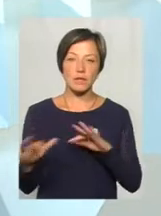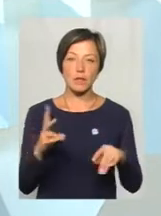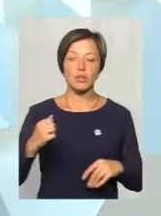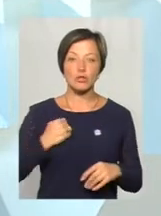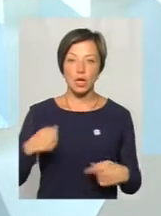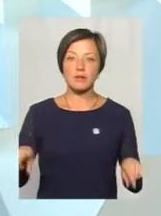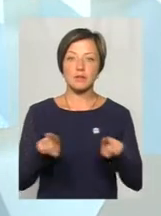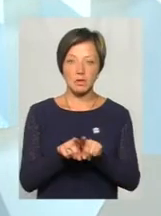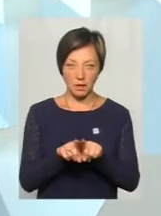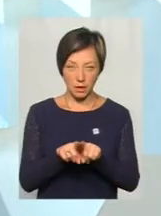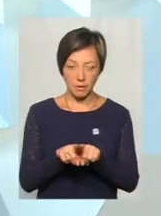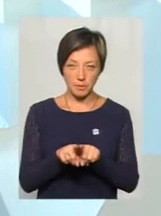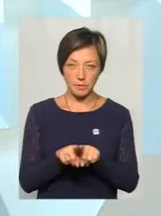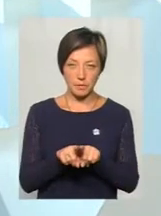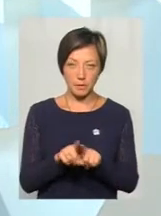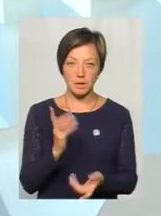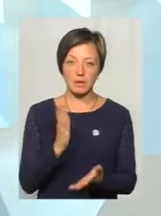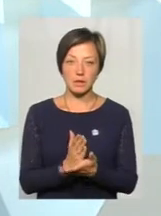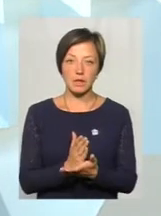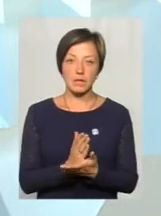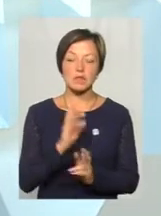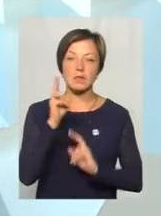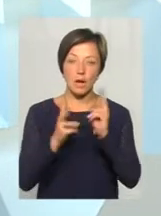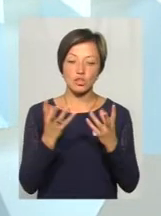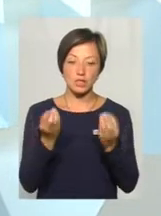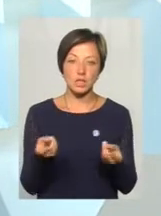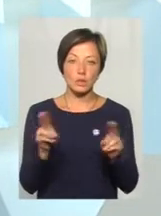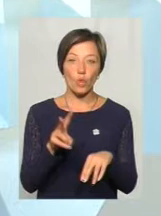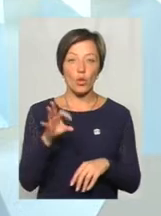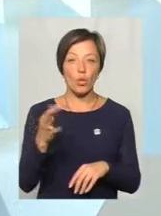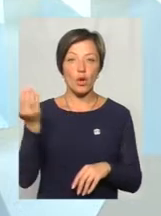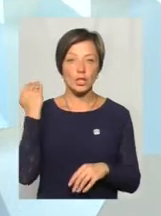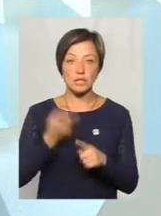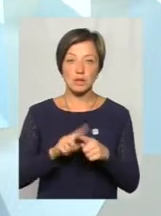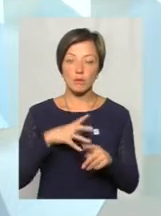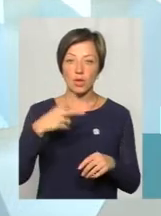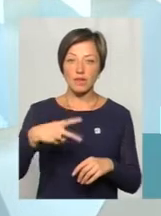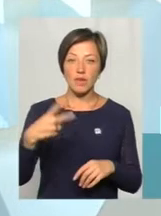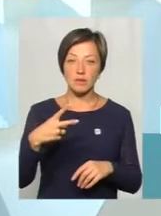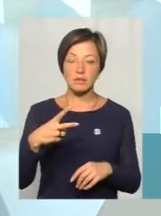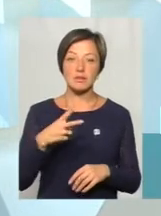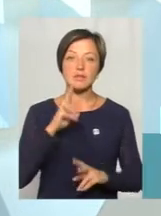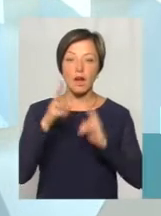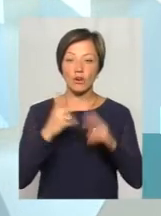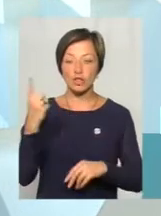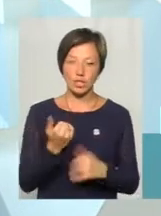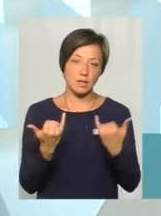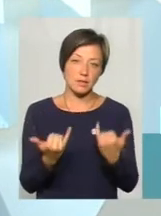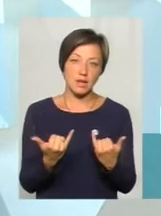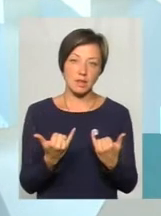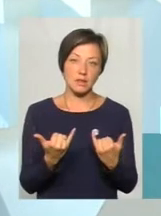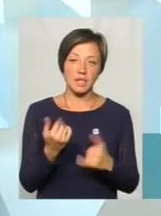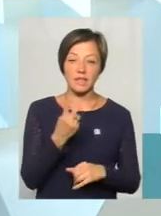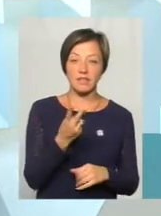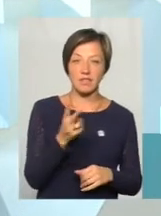жаль, такі є скарги ще. Раніше це було 20 скарг в тиждень, зараз це дві